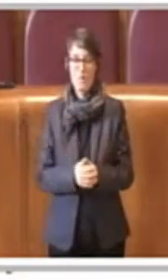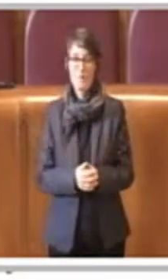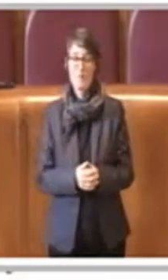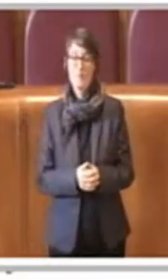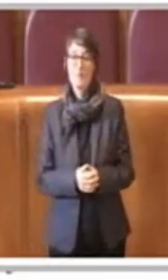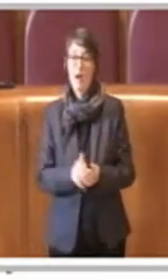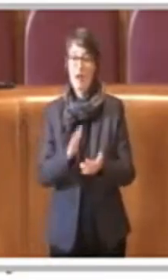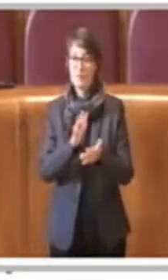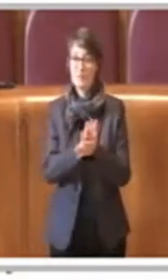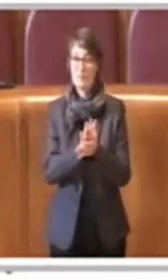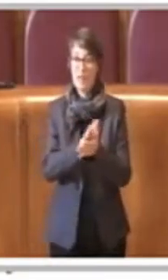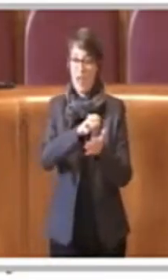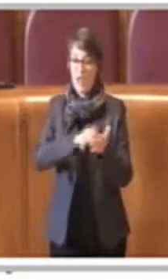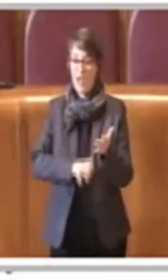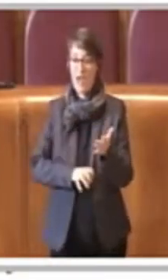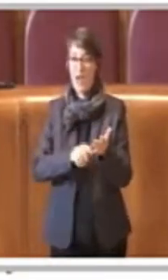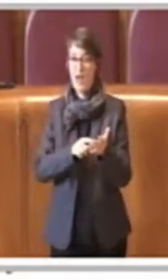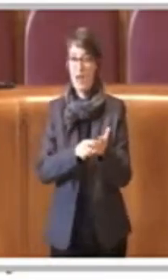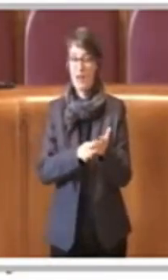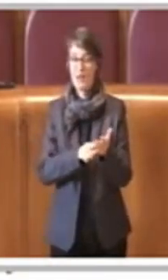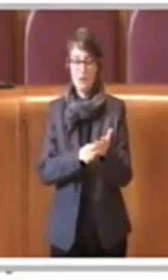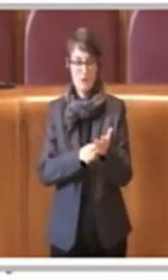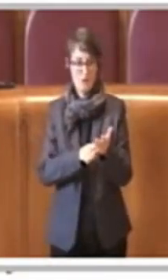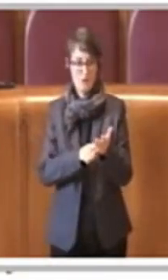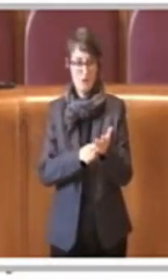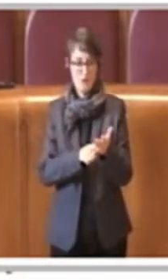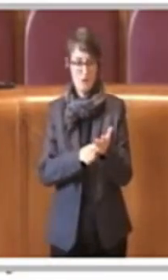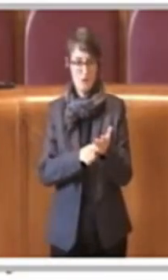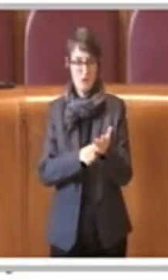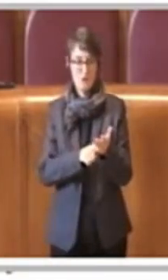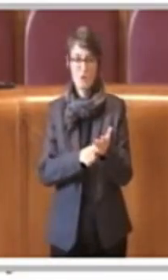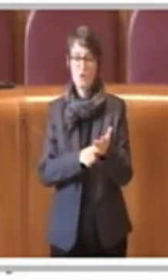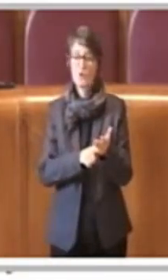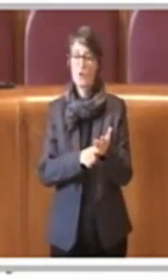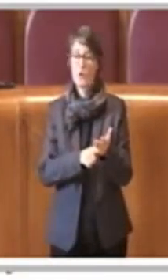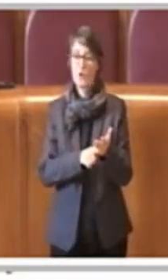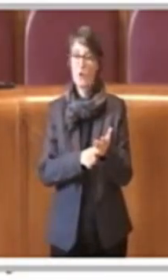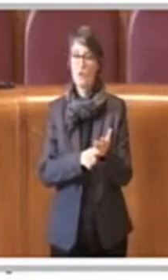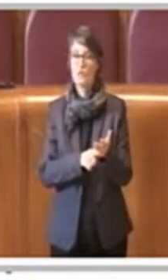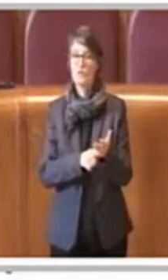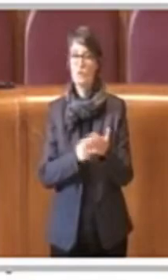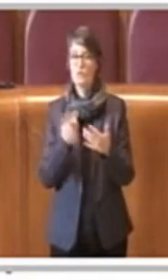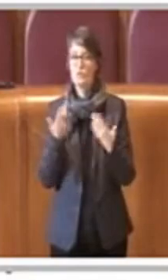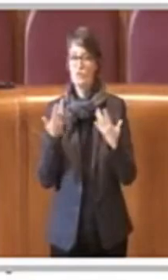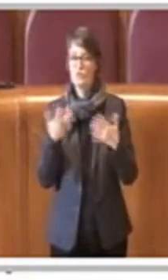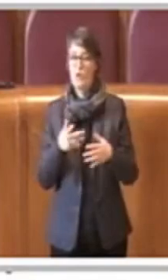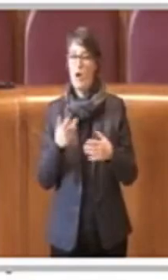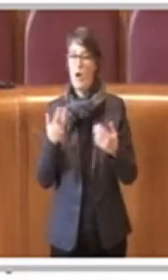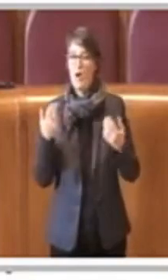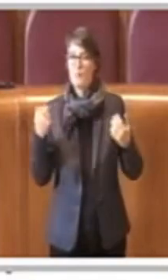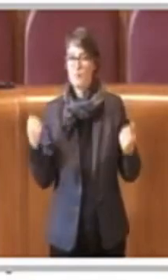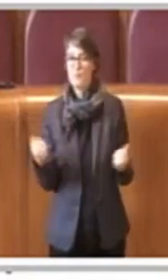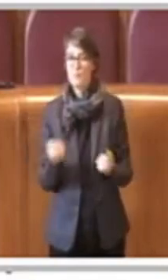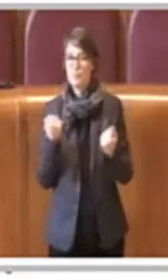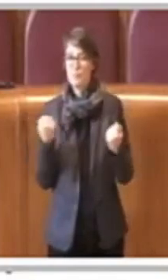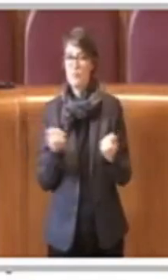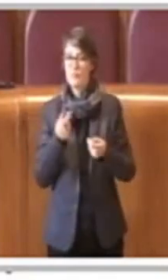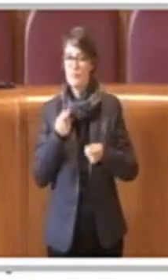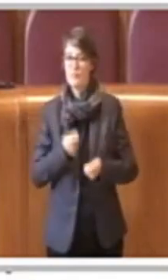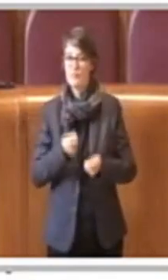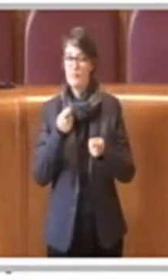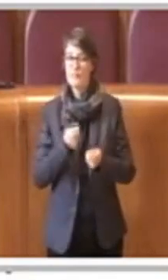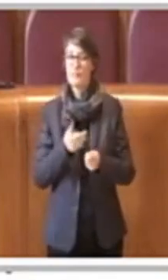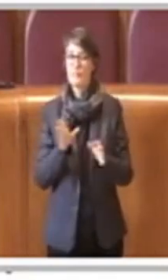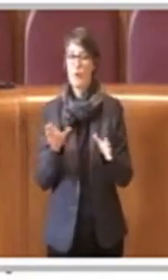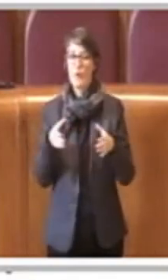che ovviamente fu diciamo promosso dal comitato promotore per